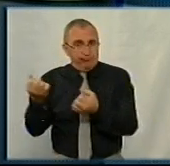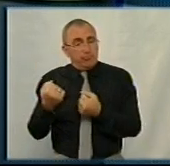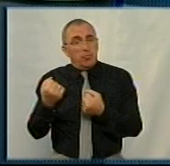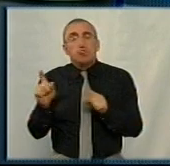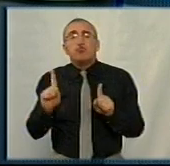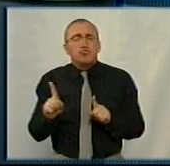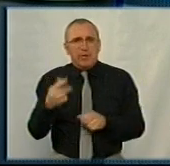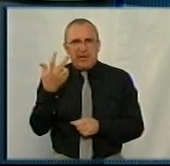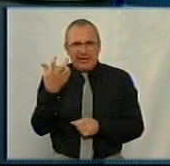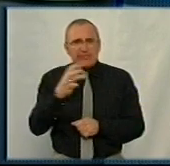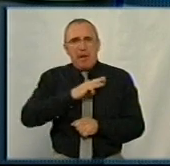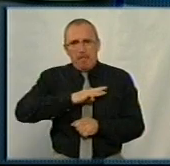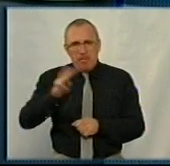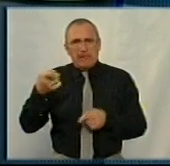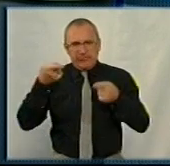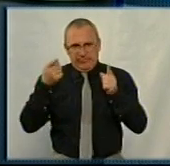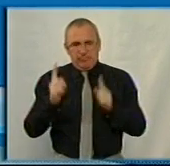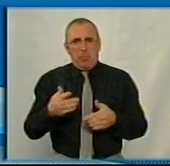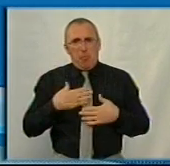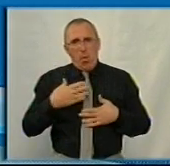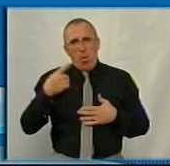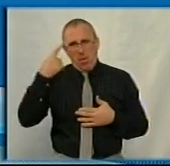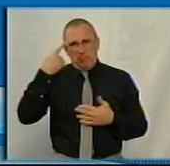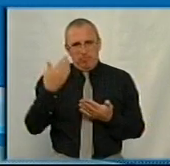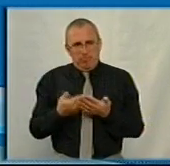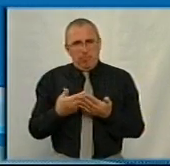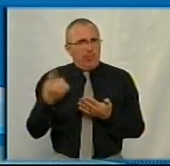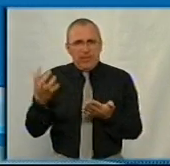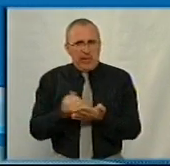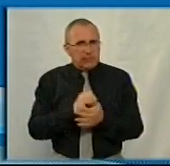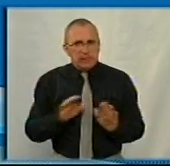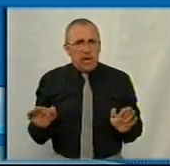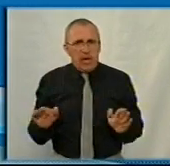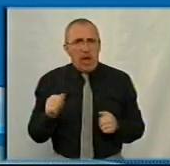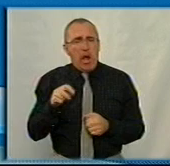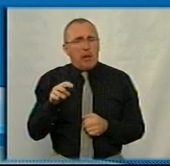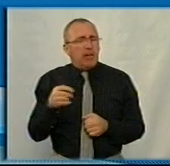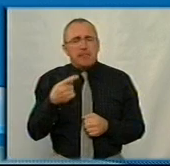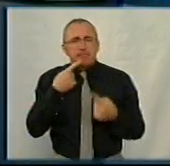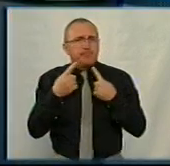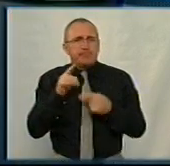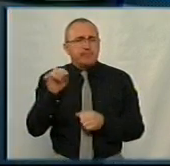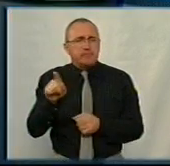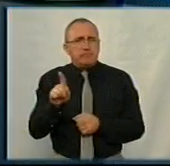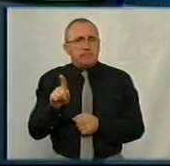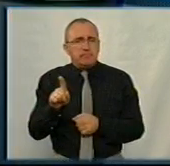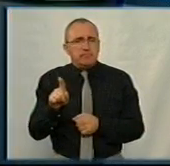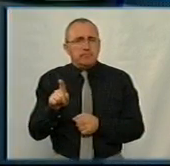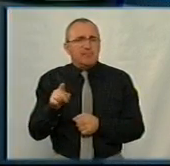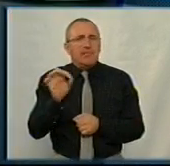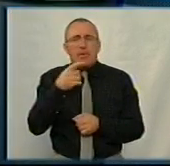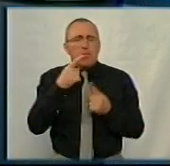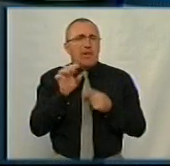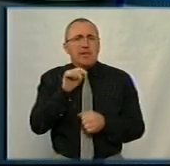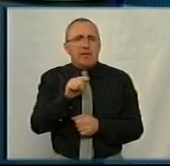Що? 300 мільйонів, насправді, от моя теорія, ви не знайдете? Ну, мова не про те. Мова зовсім не про те. Не про